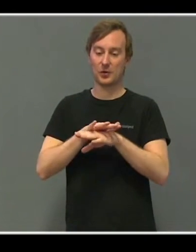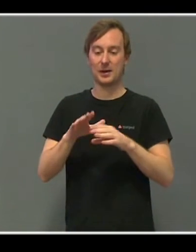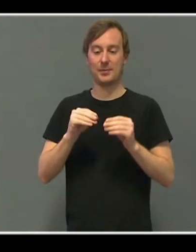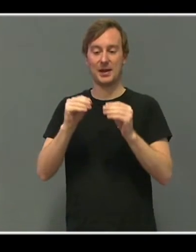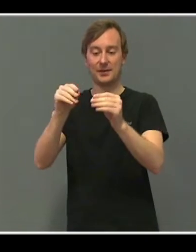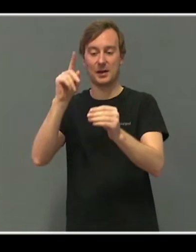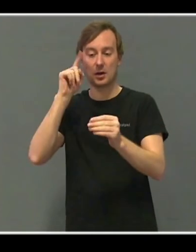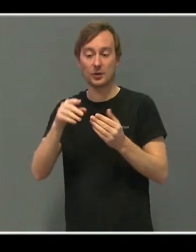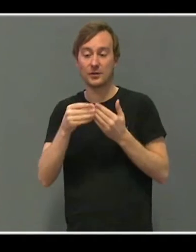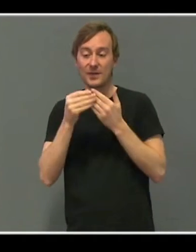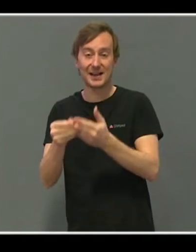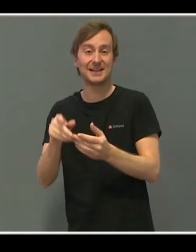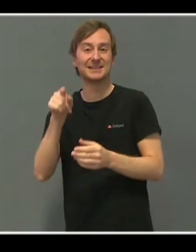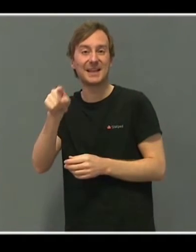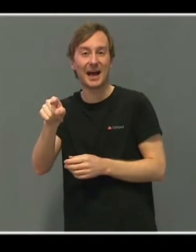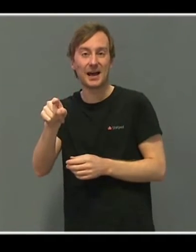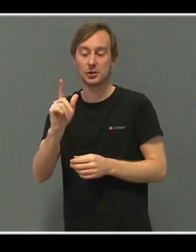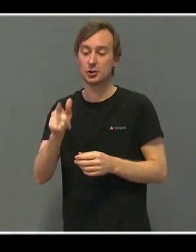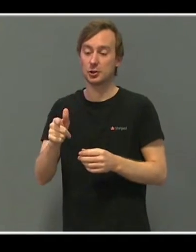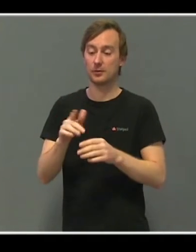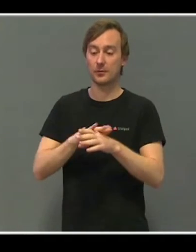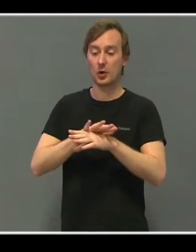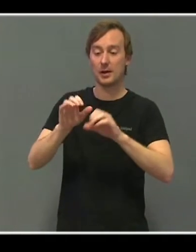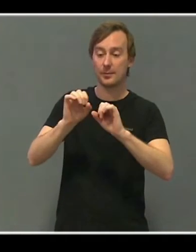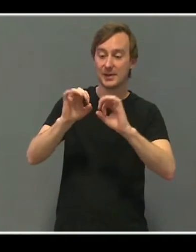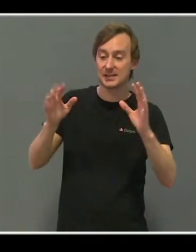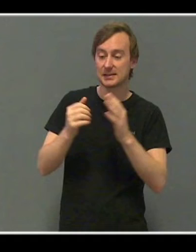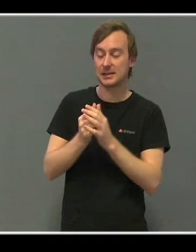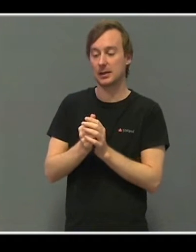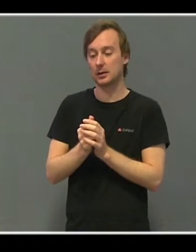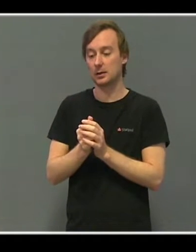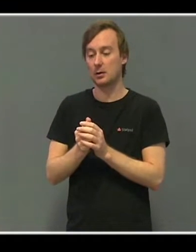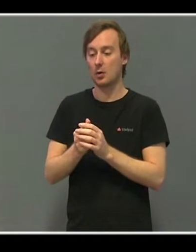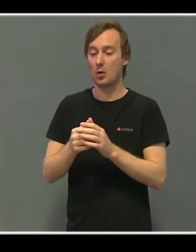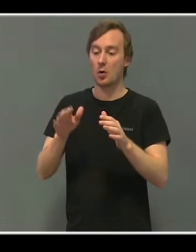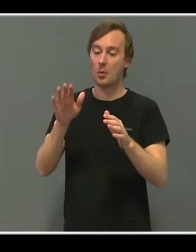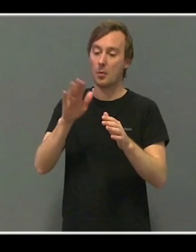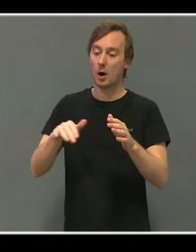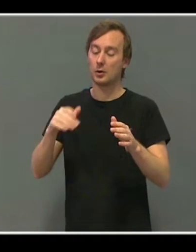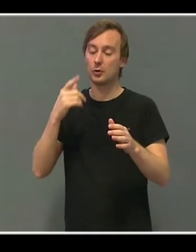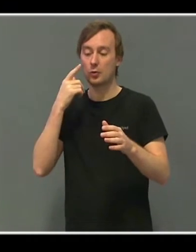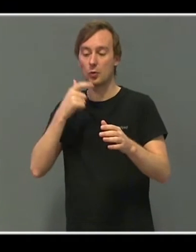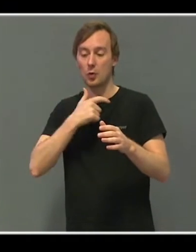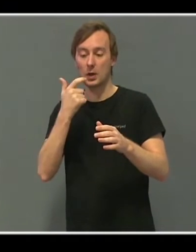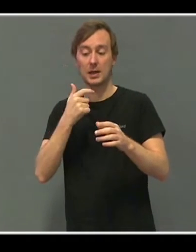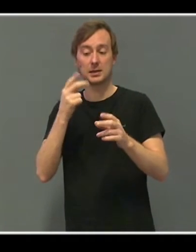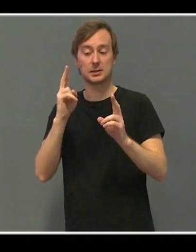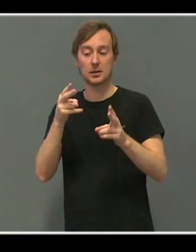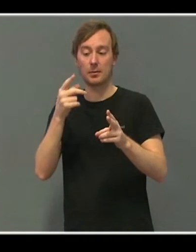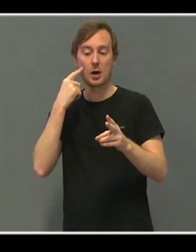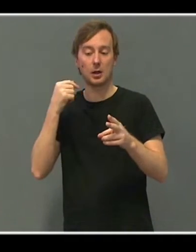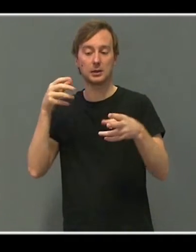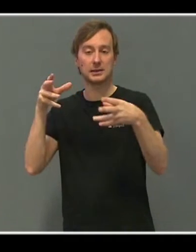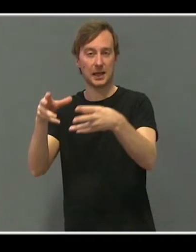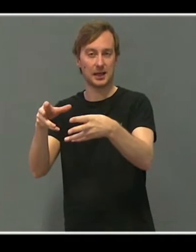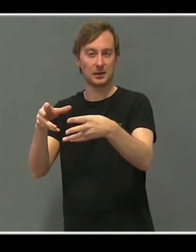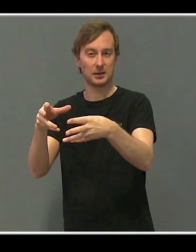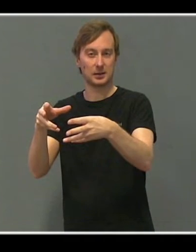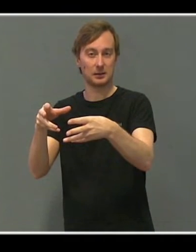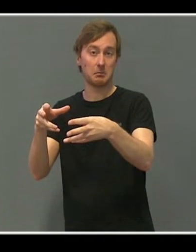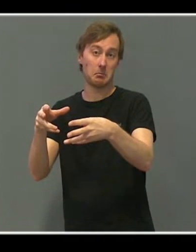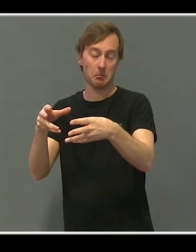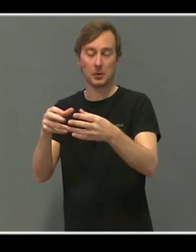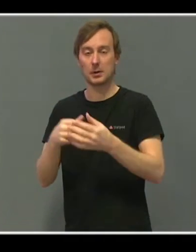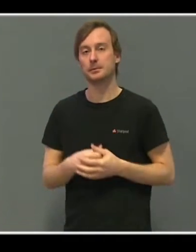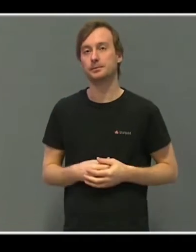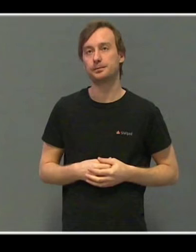Han forenes rundt en felles aktivitet med andre barn og unge på samme alder. Og så tenker jeg altså at for mange